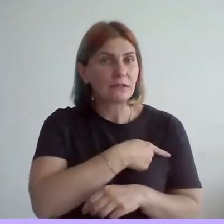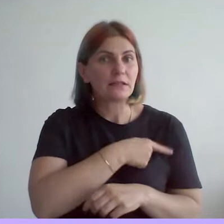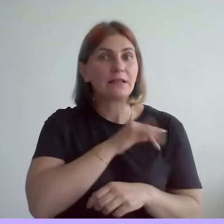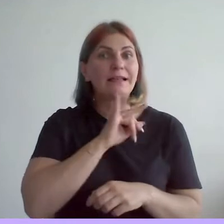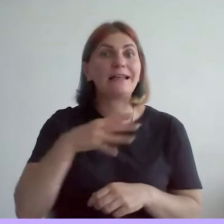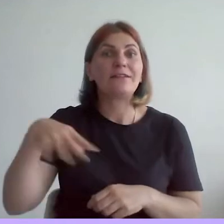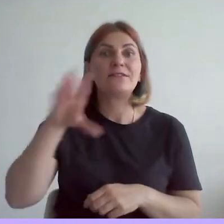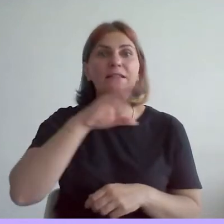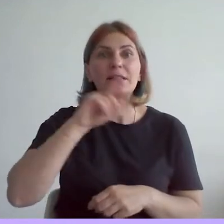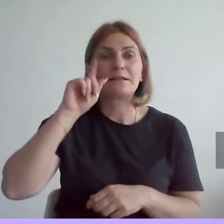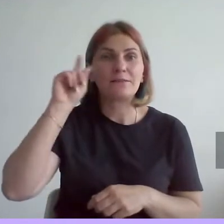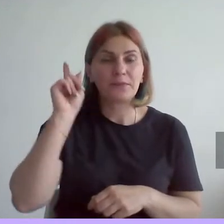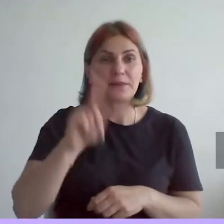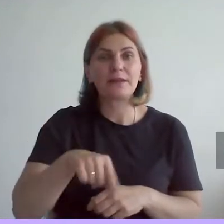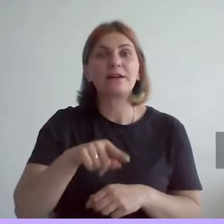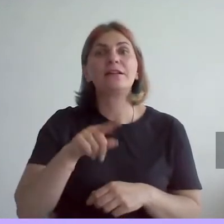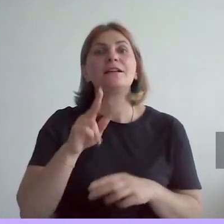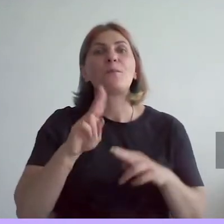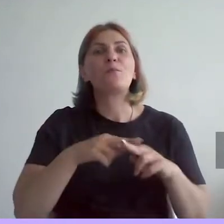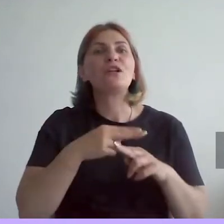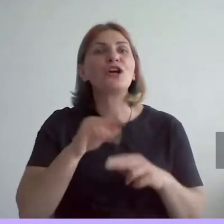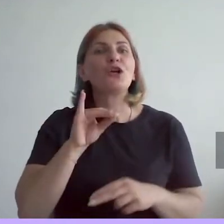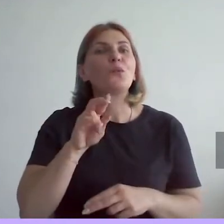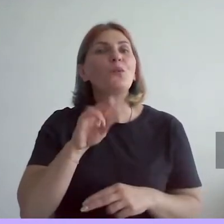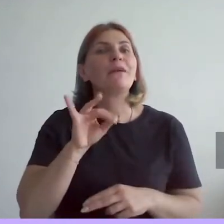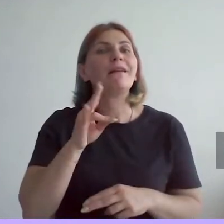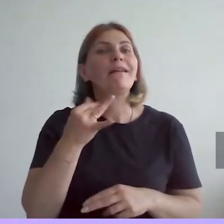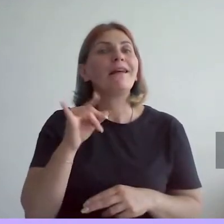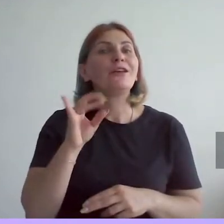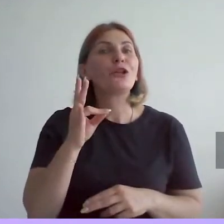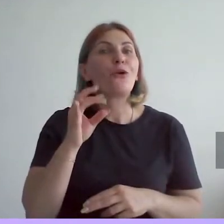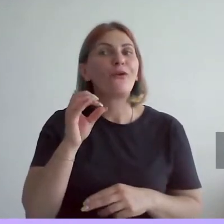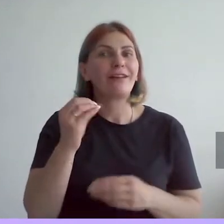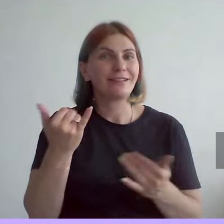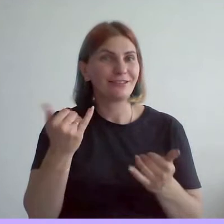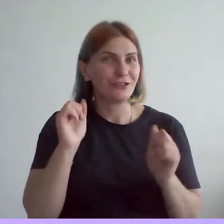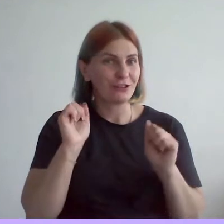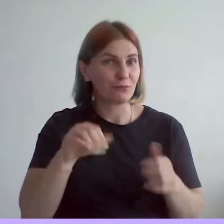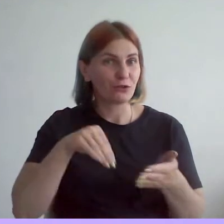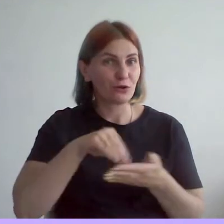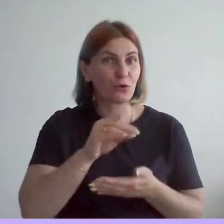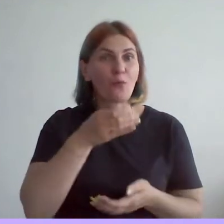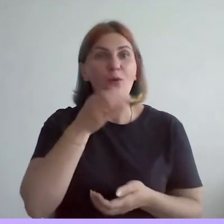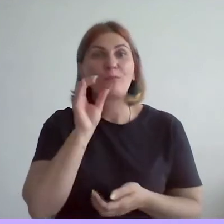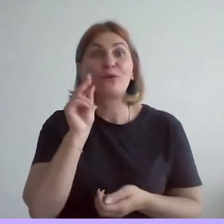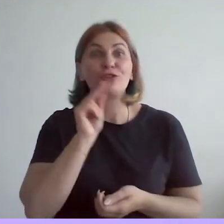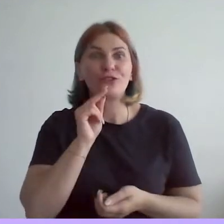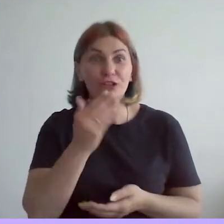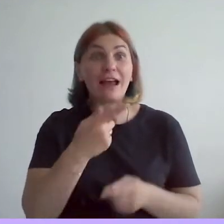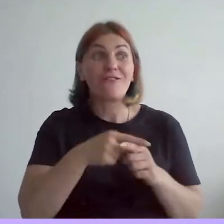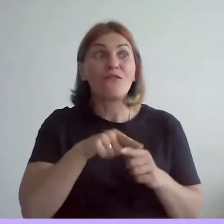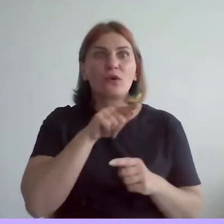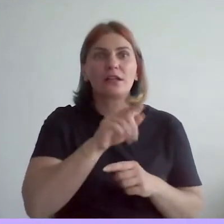все знаете, печенье юбилейное, которое можно купить в каждом магазине в нашей стране, попить им чай. А это вот как раз дело рук